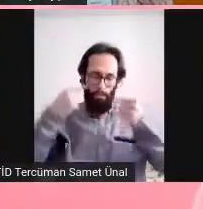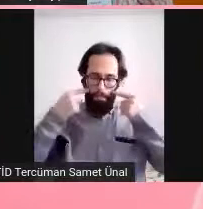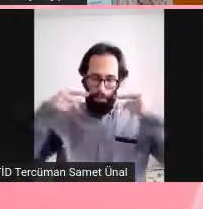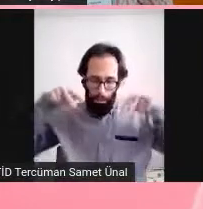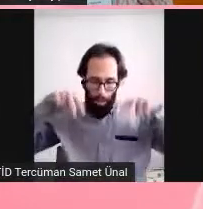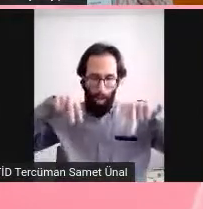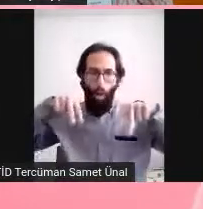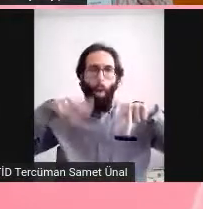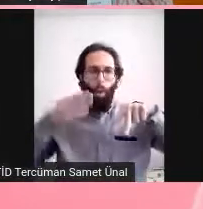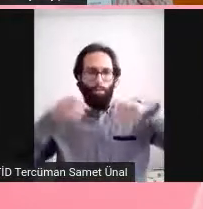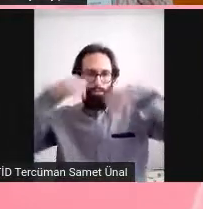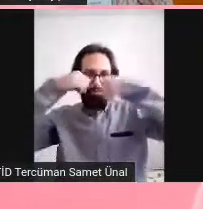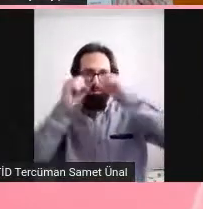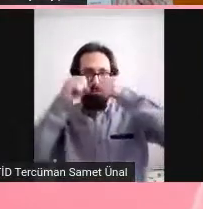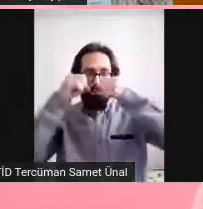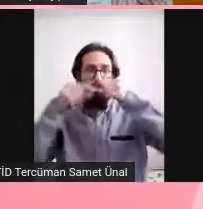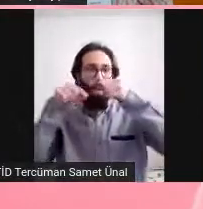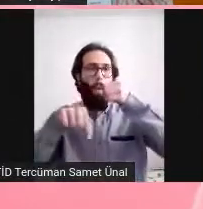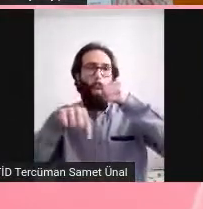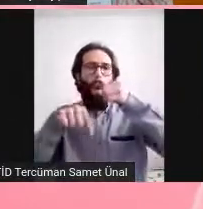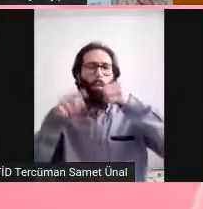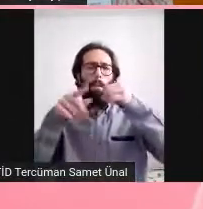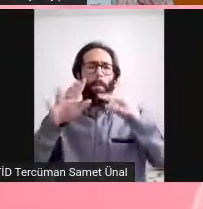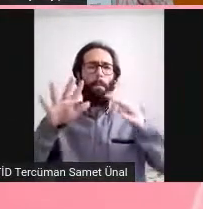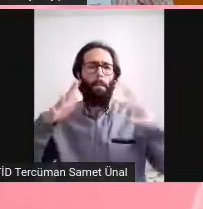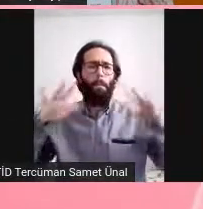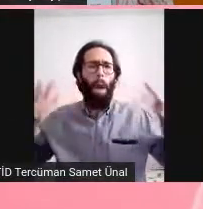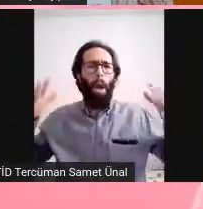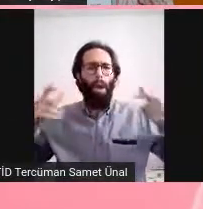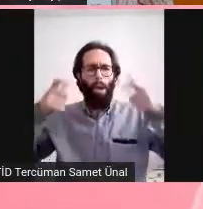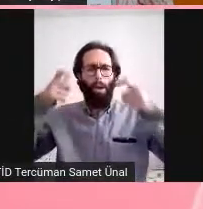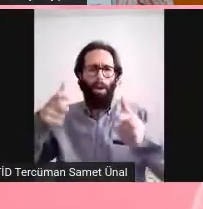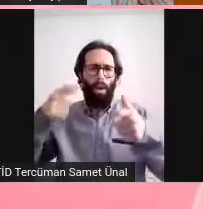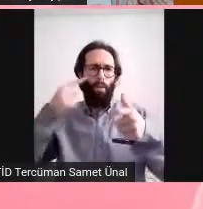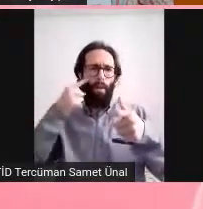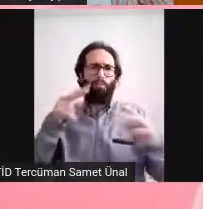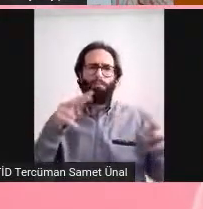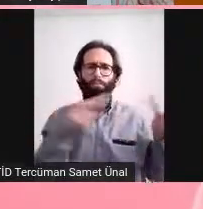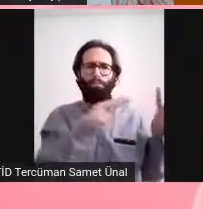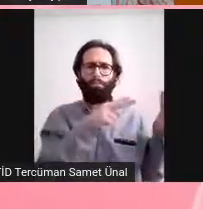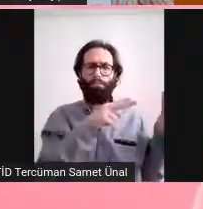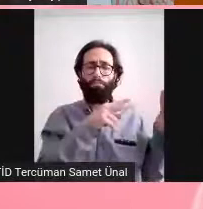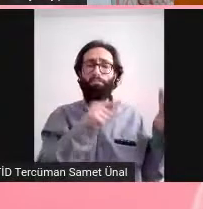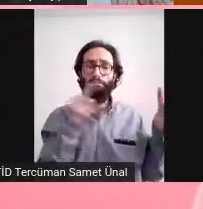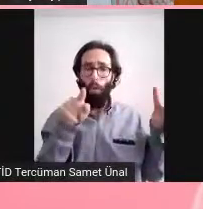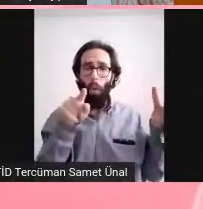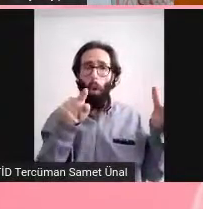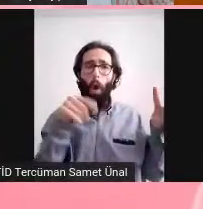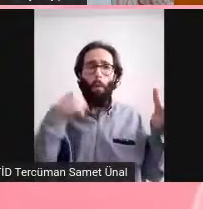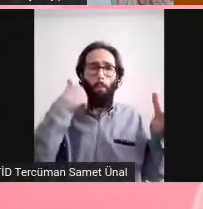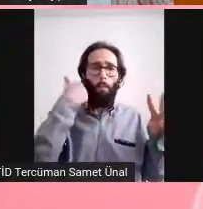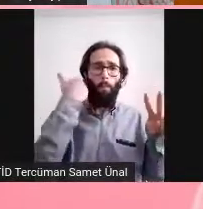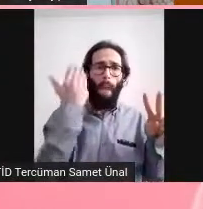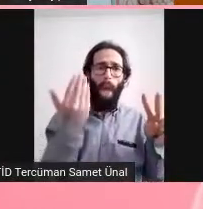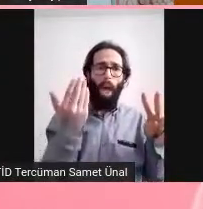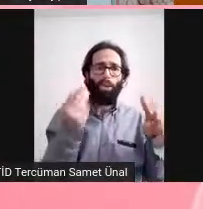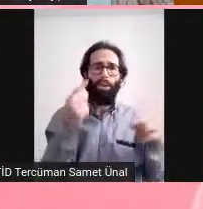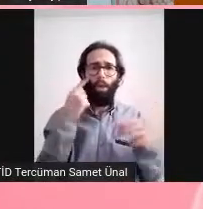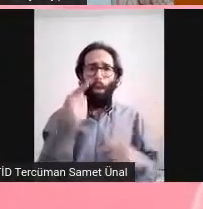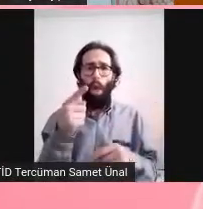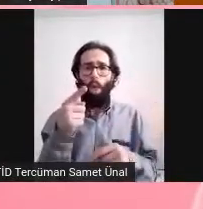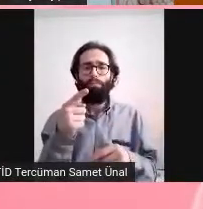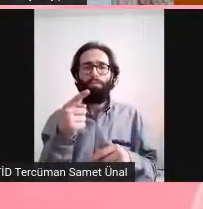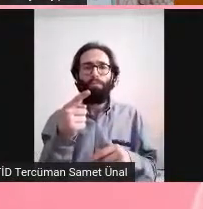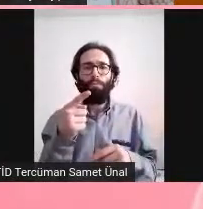Şimdi burada diyor ki parlak alanlar var soldaki beyazlık bir de siyah alanlar var. O da sağdaki